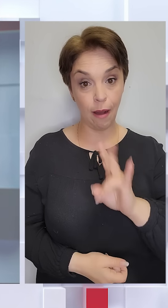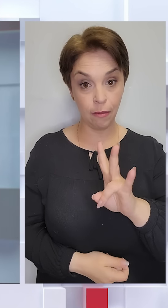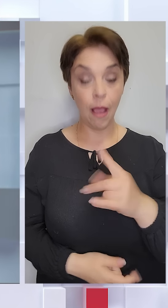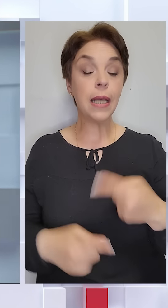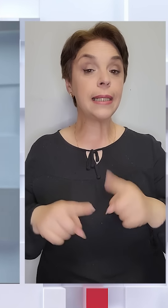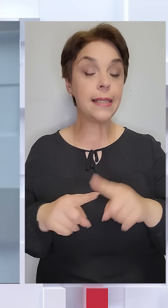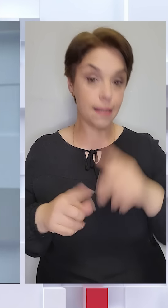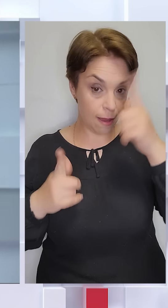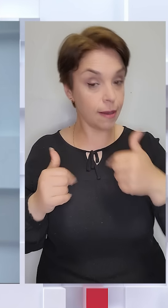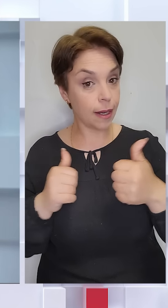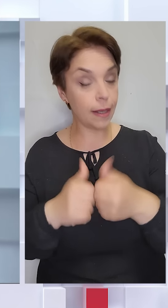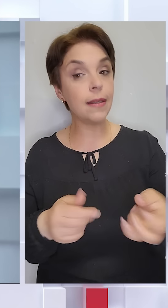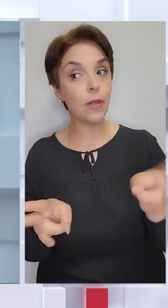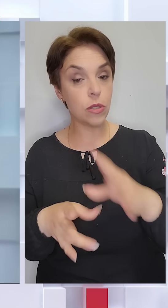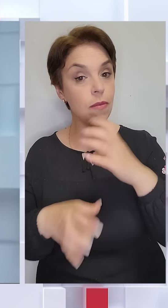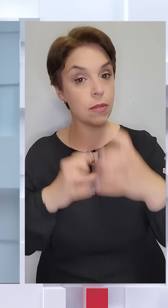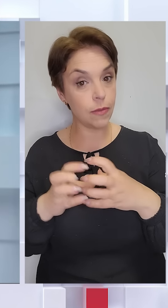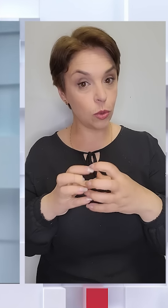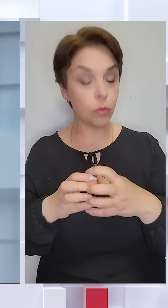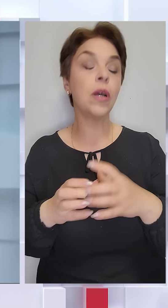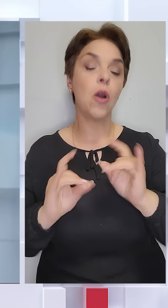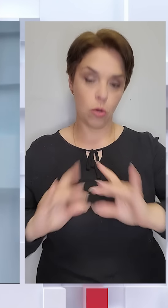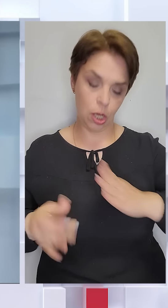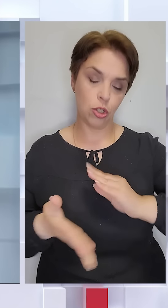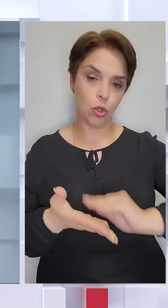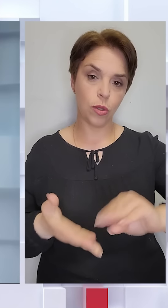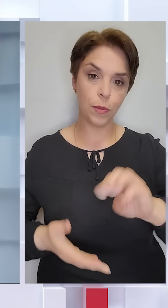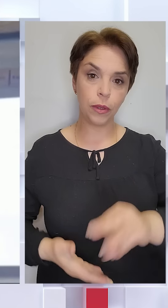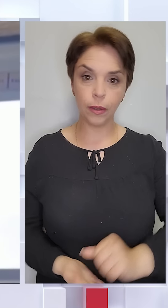цієї країни і для решти світу, розкаже Оксана Ткаченко.